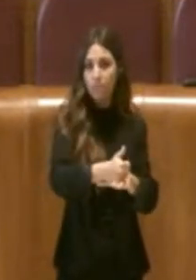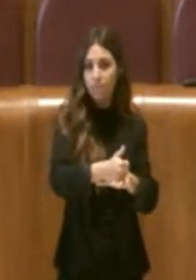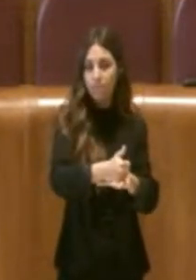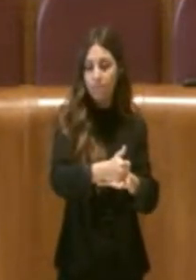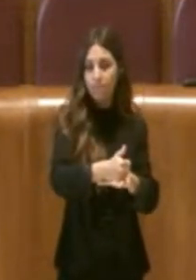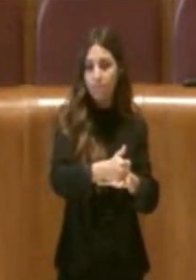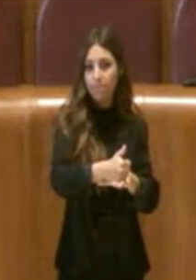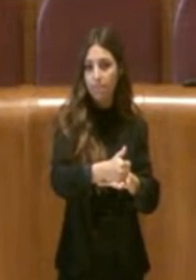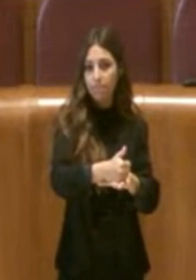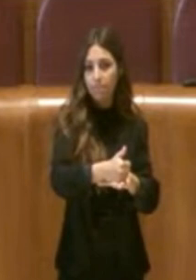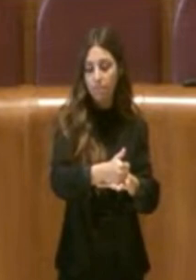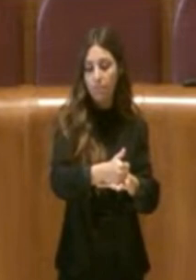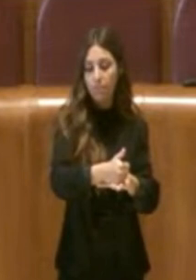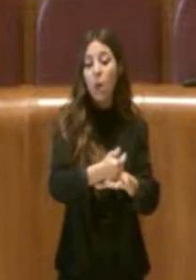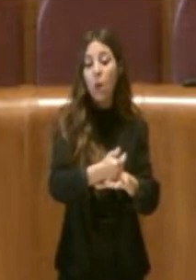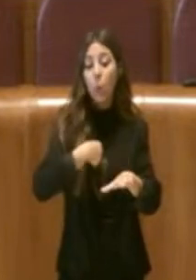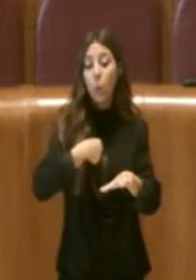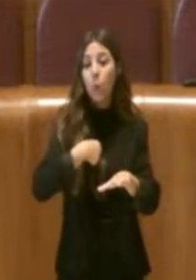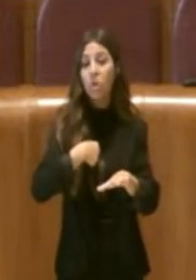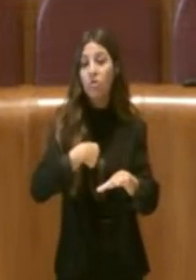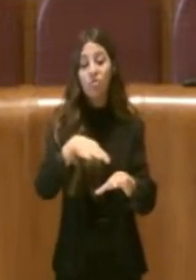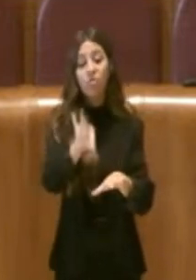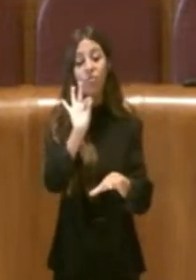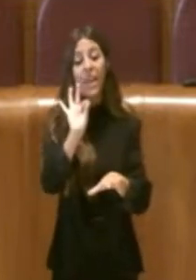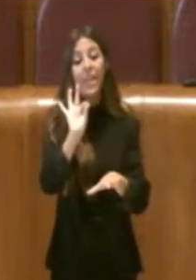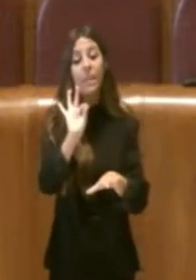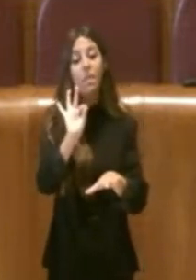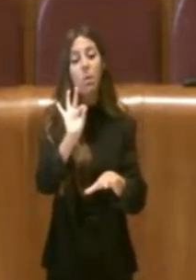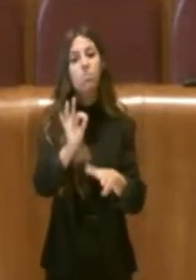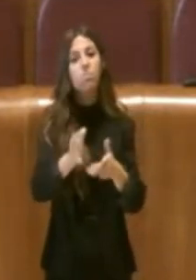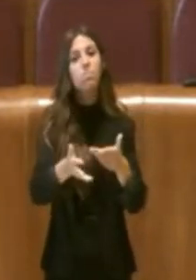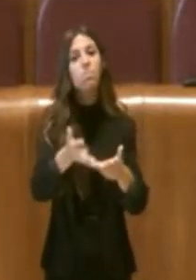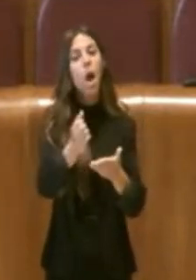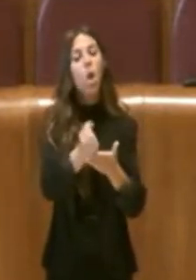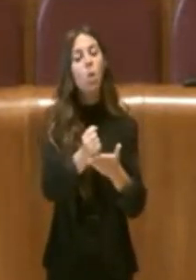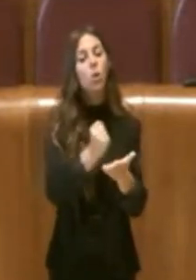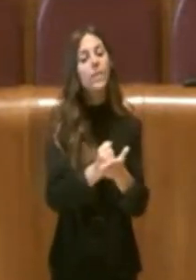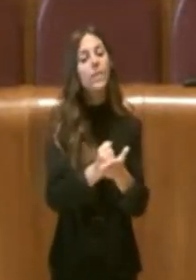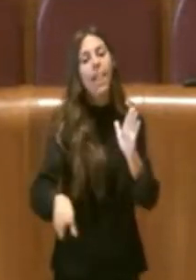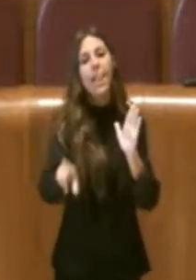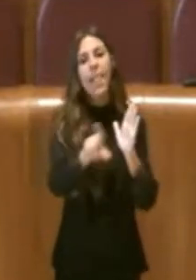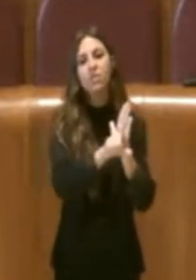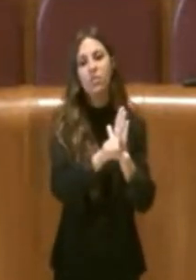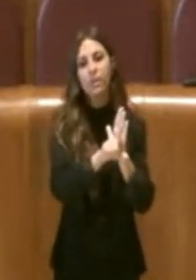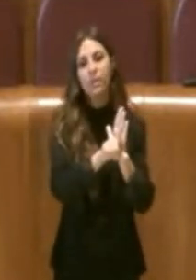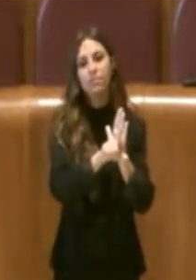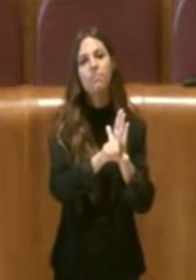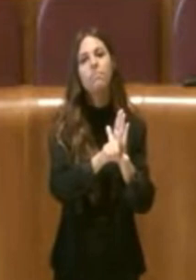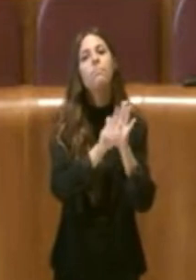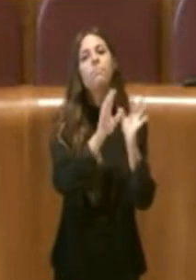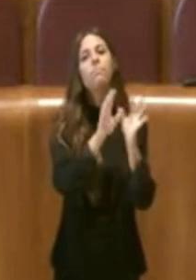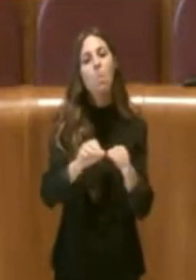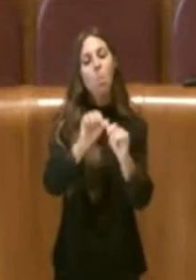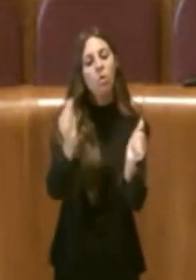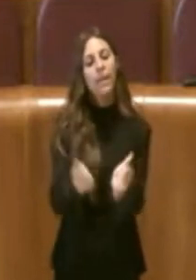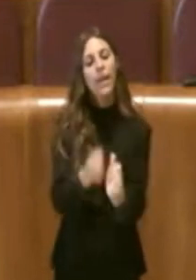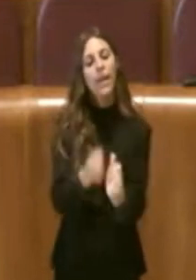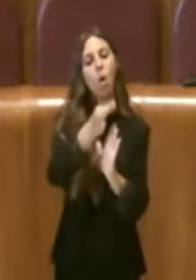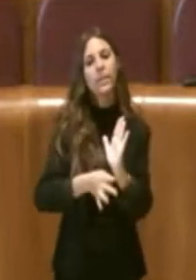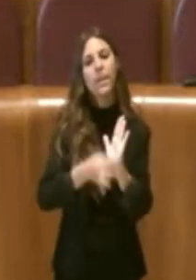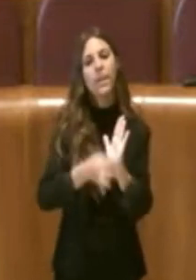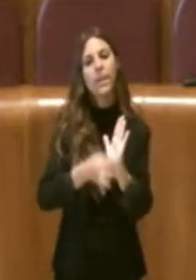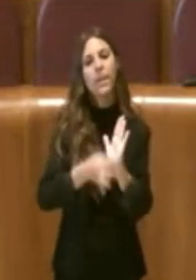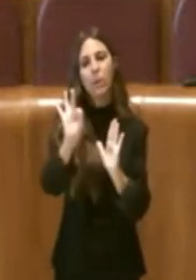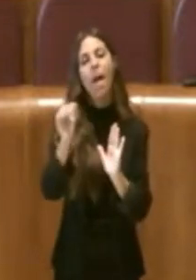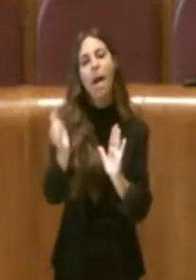noi lo individuiamo appunto con una potestà anche legislativa attraverso forme e condizioni particolari di